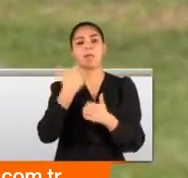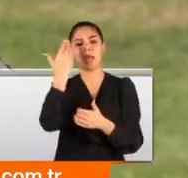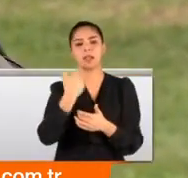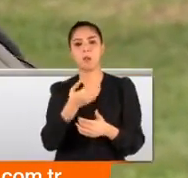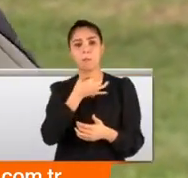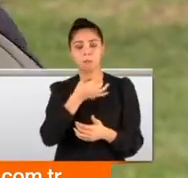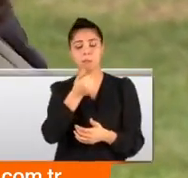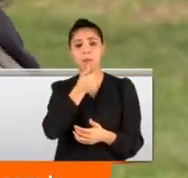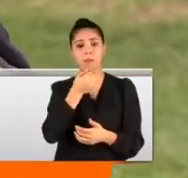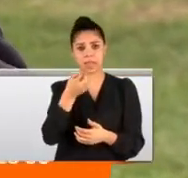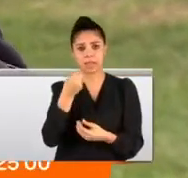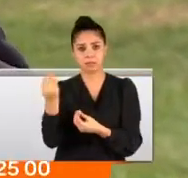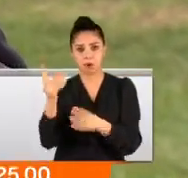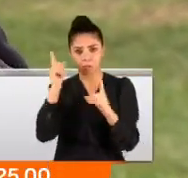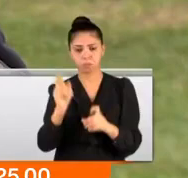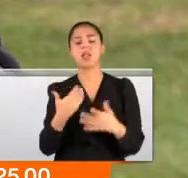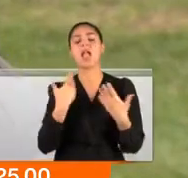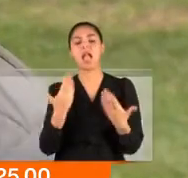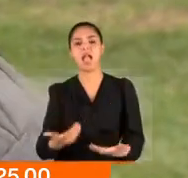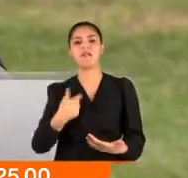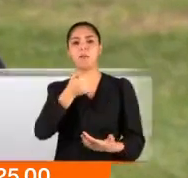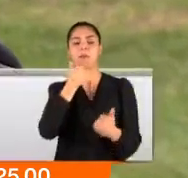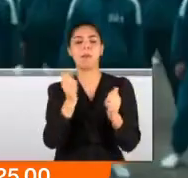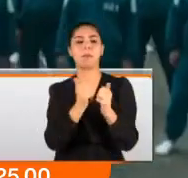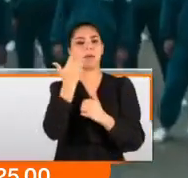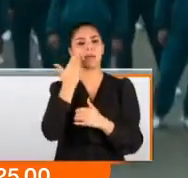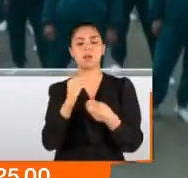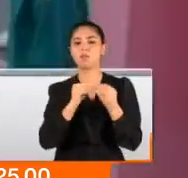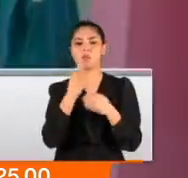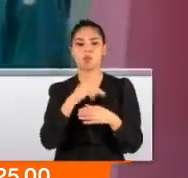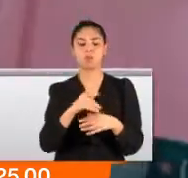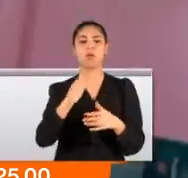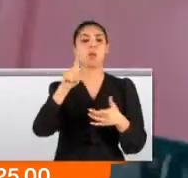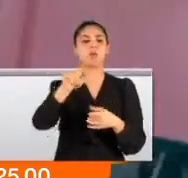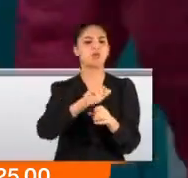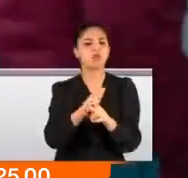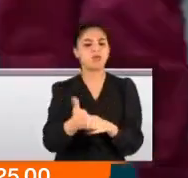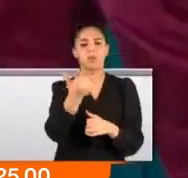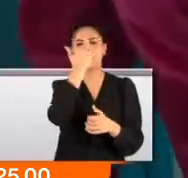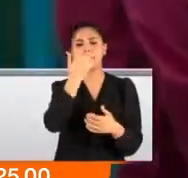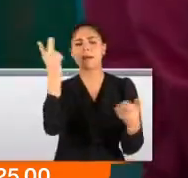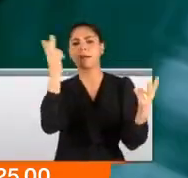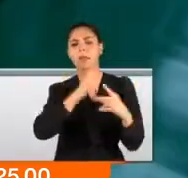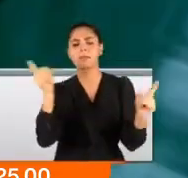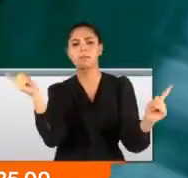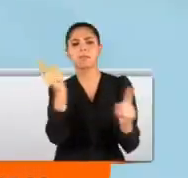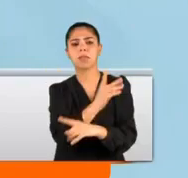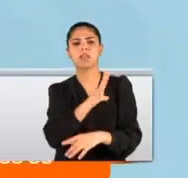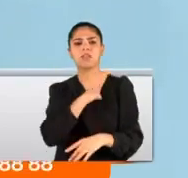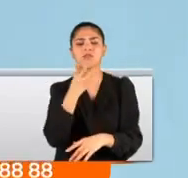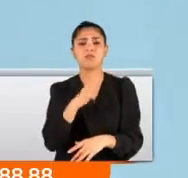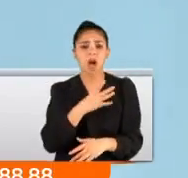izin veriyor izlemenin. Yani babamla beraber izlediğim sürece bir sıkıntı olmuyor. Aksiyon, şiddet, kan, gözyaşı izlerken